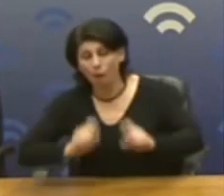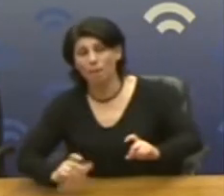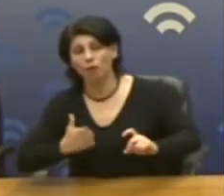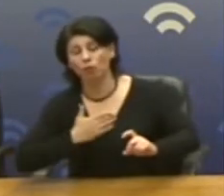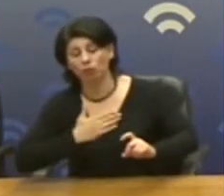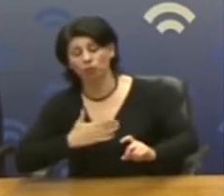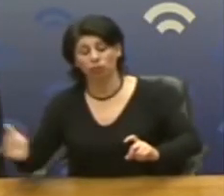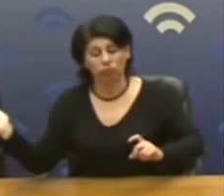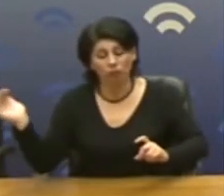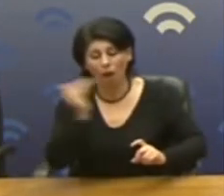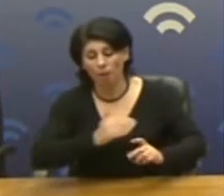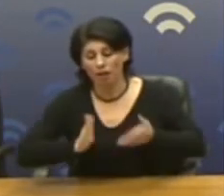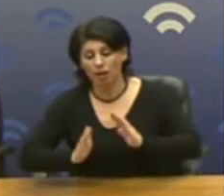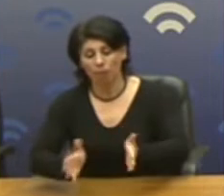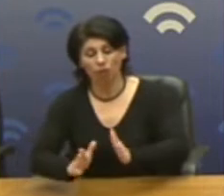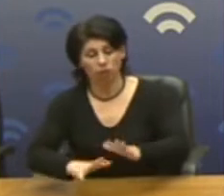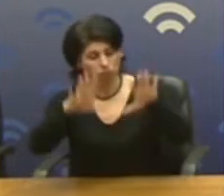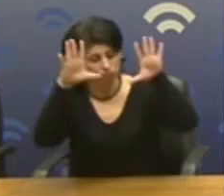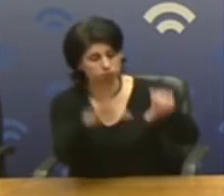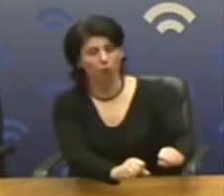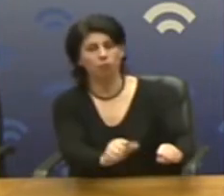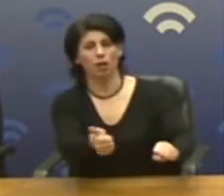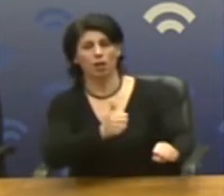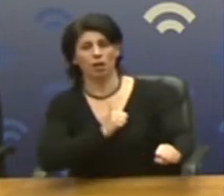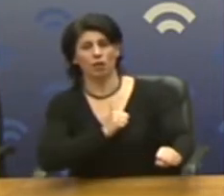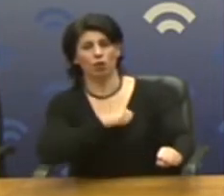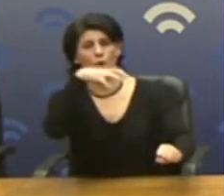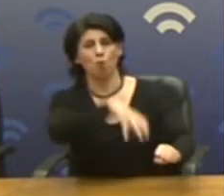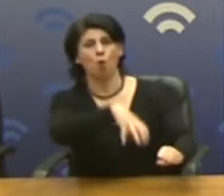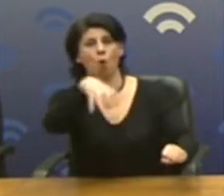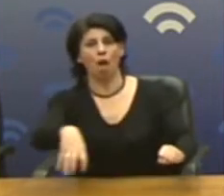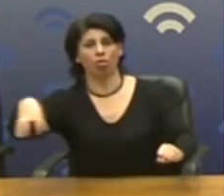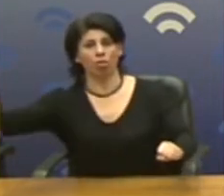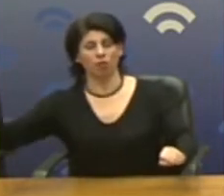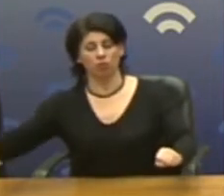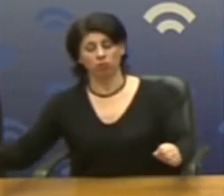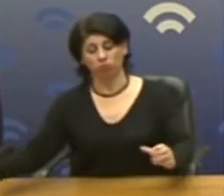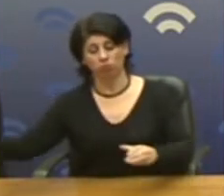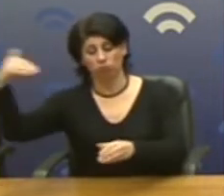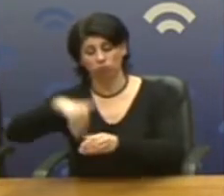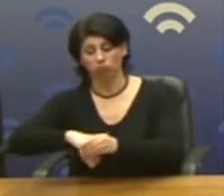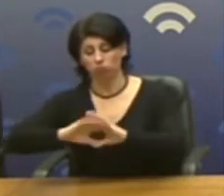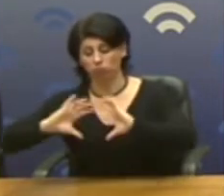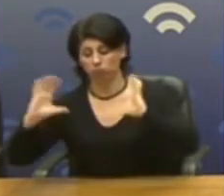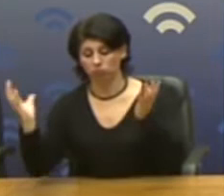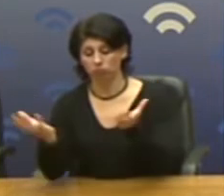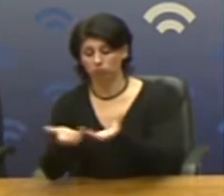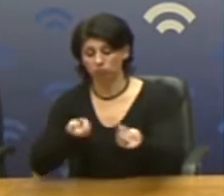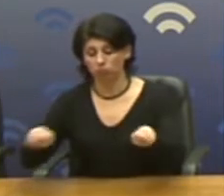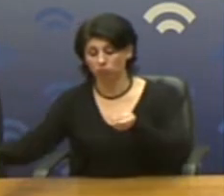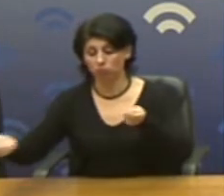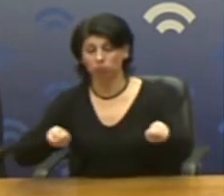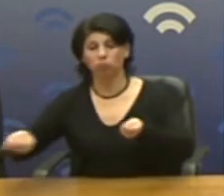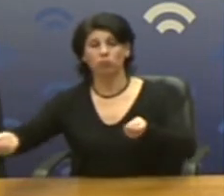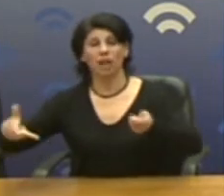η επίταξη ιδιωτικών μονάδων η ένταξή τους στον γενικότερο, στον κρατικό σχεδιασμό